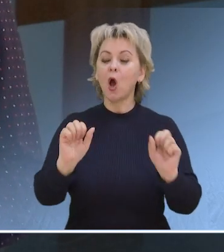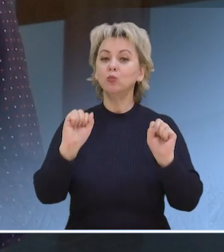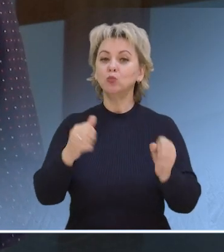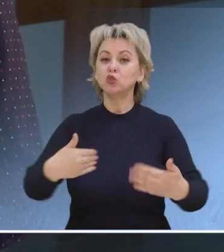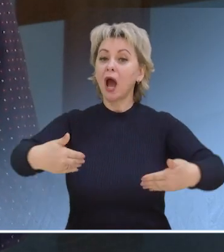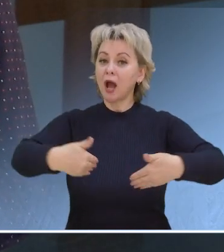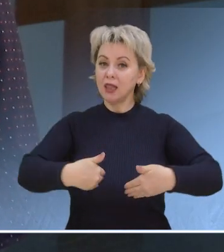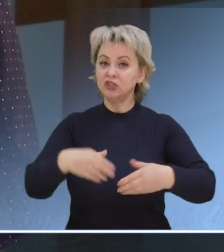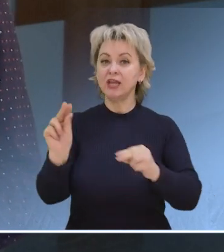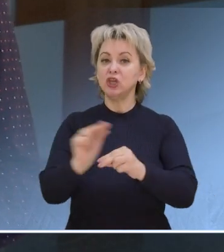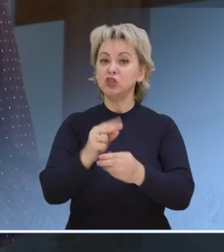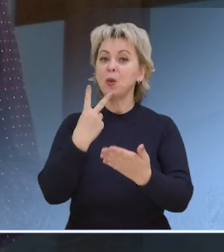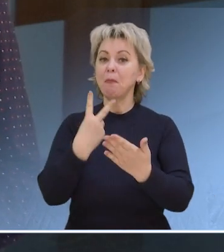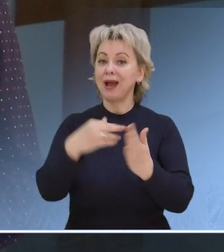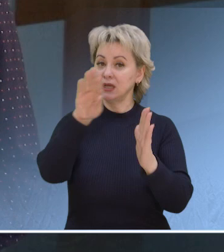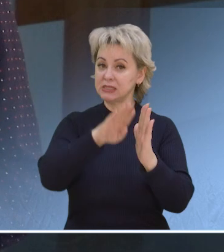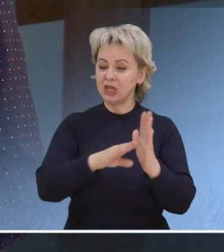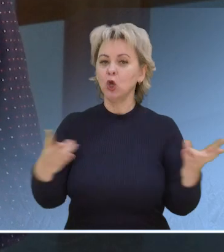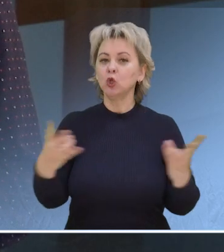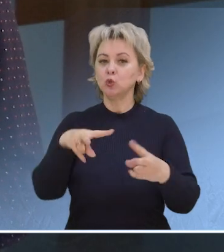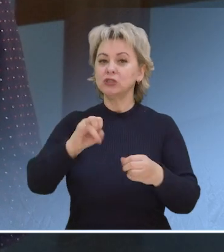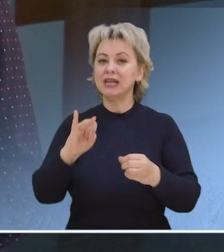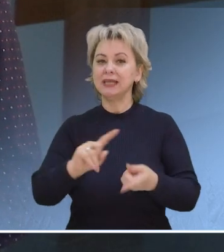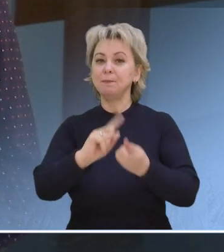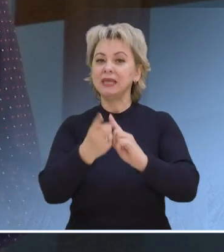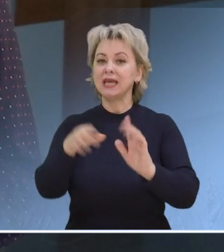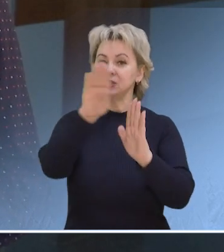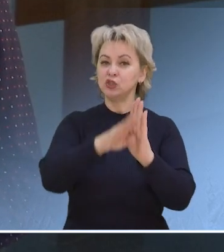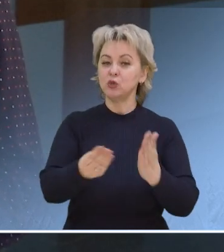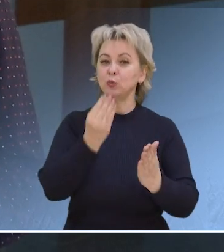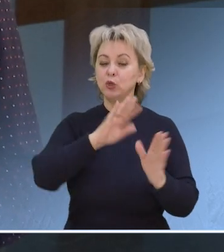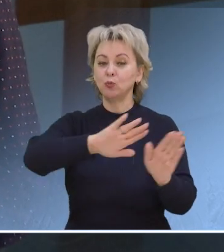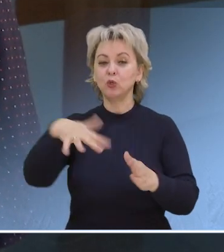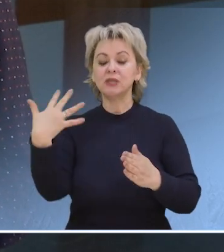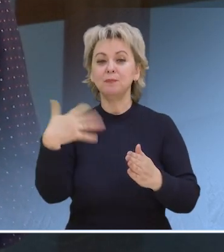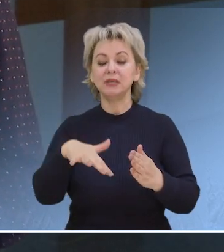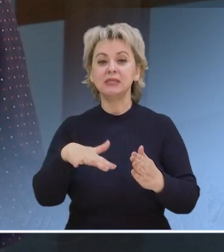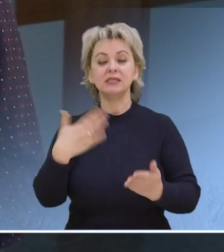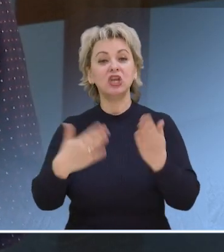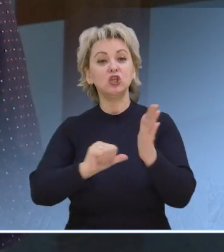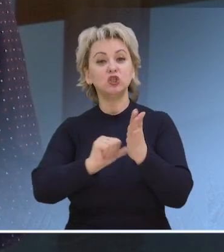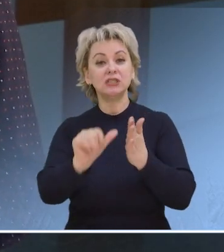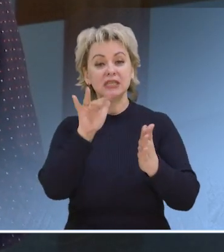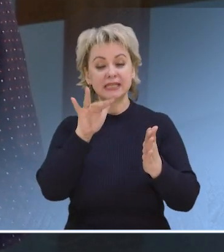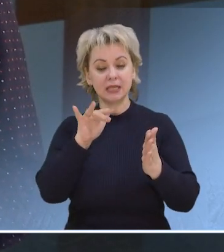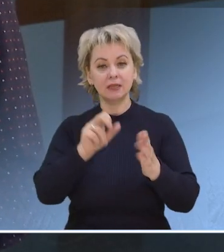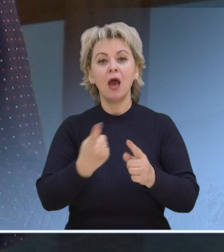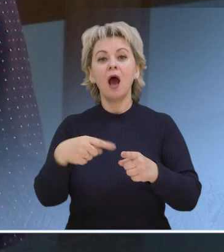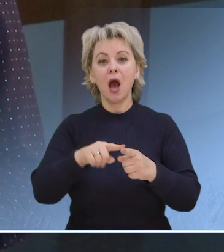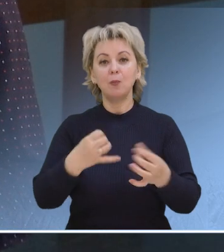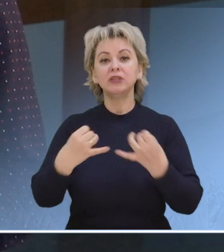Кому можно голодать по лечебным показаниям? И нужно ли менять систему питания после 50 или после 60?